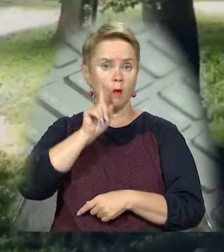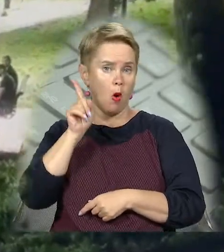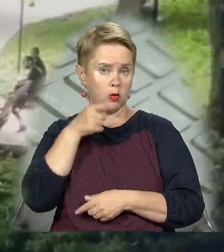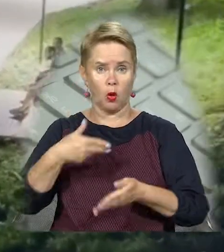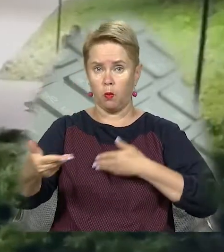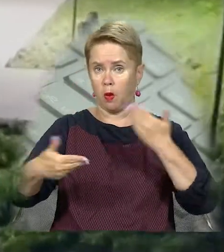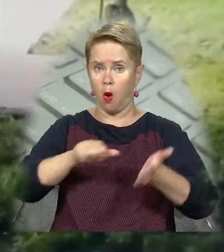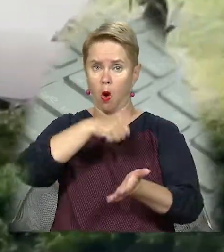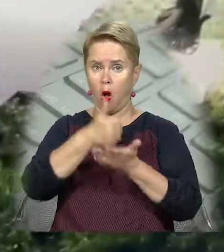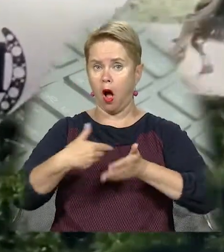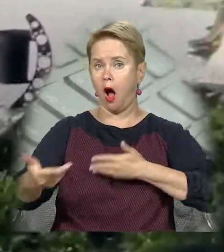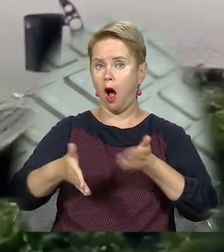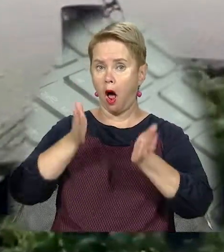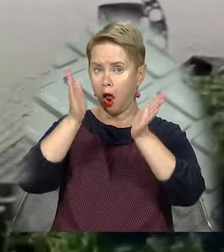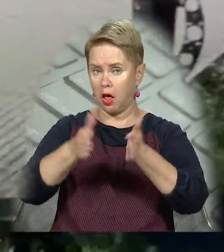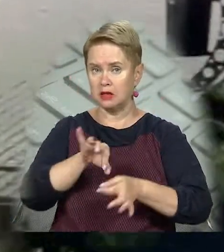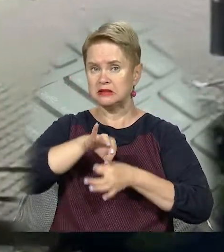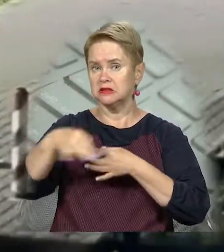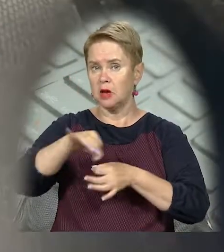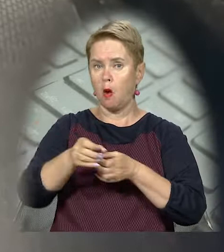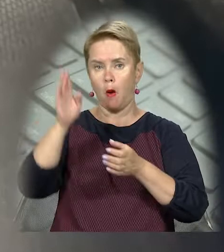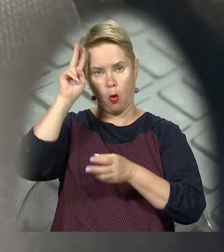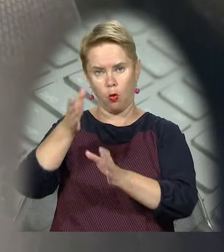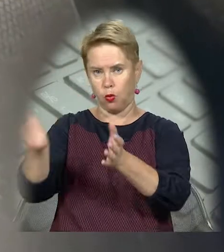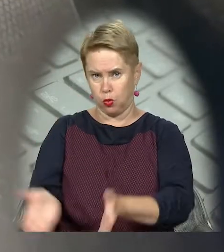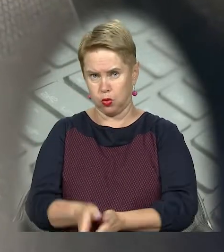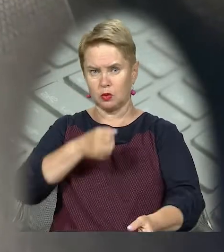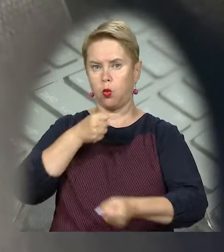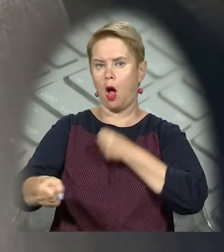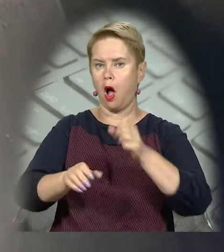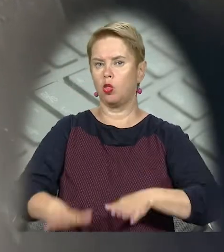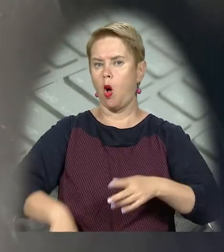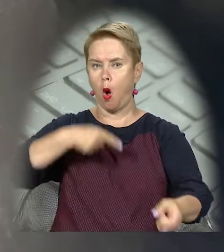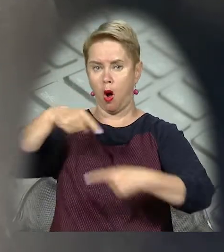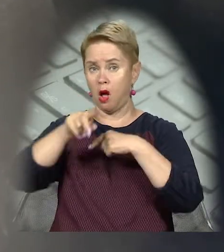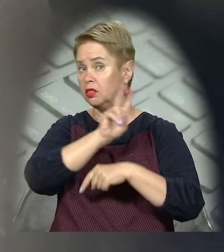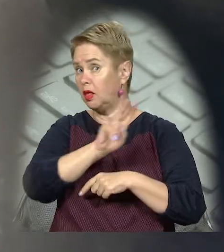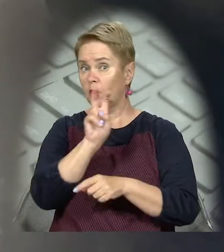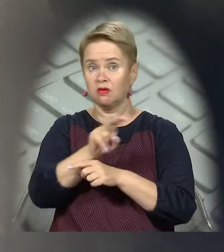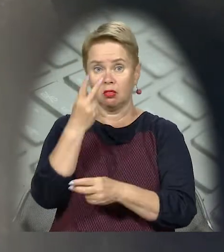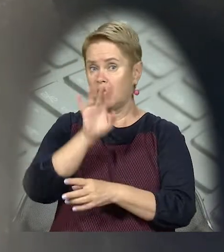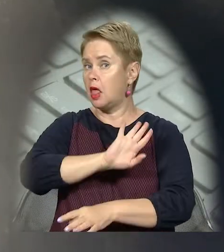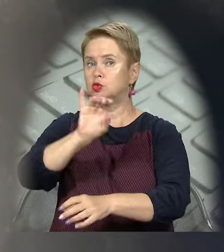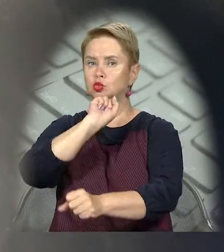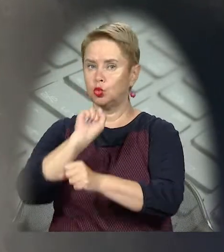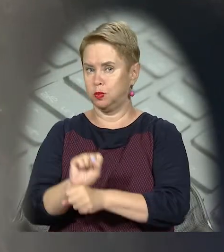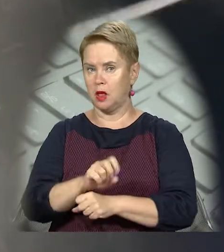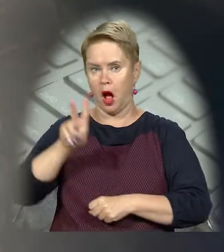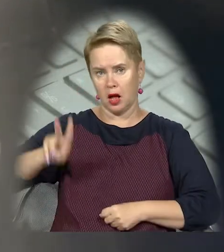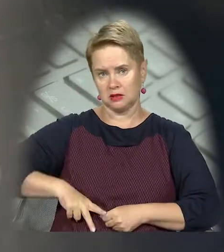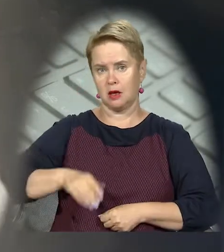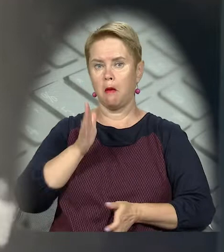молодики крокують головною алеєю та наносять по урнах удари ногами і кулаками. Ніхто з відвідувачів їх не зупинив.